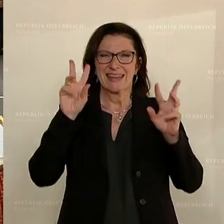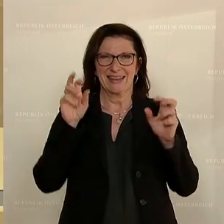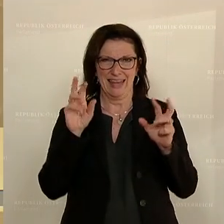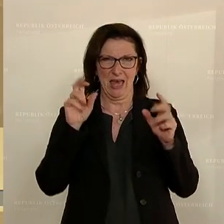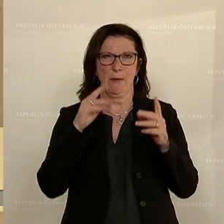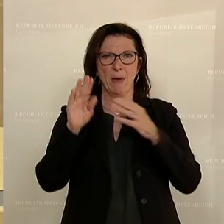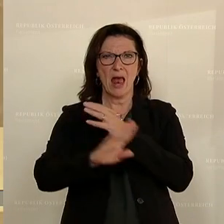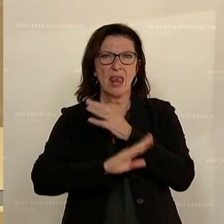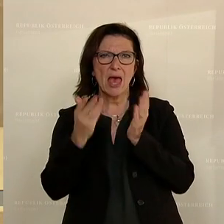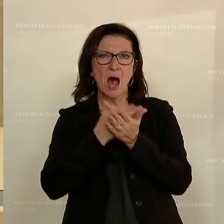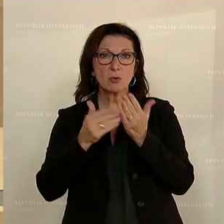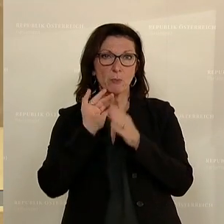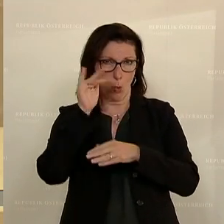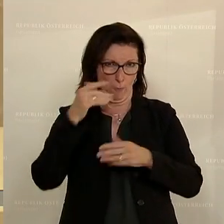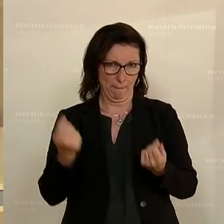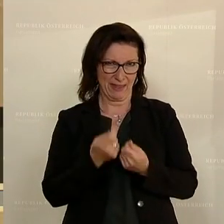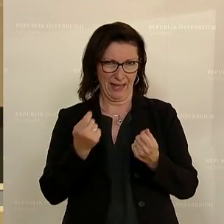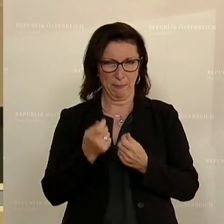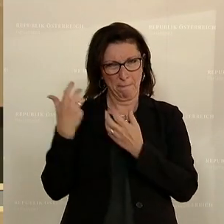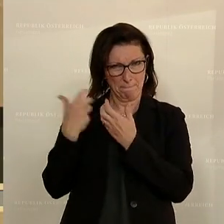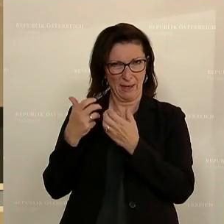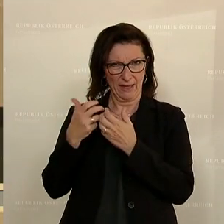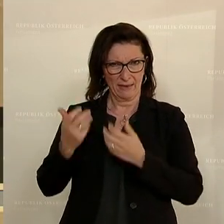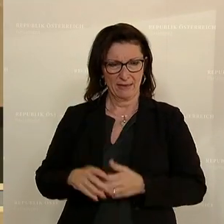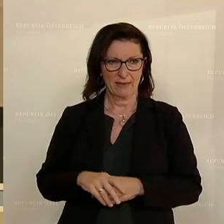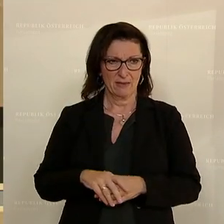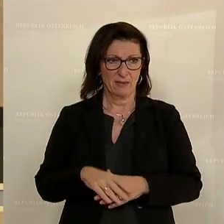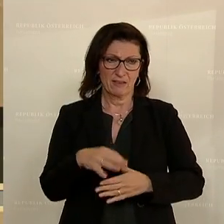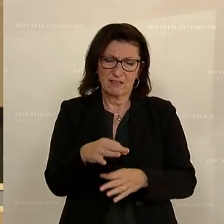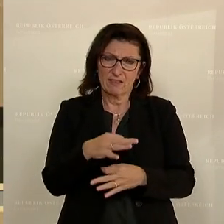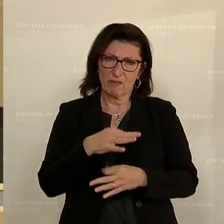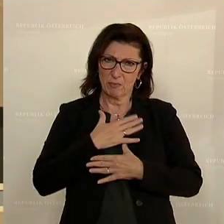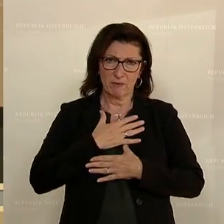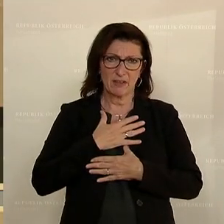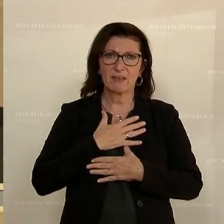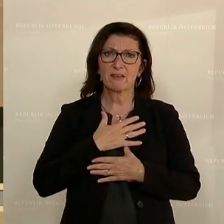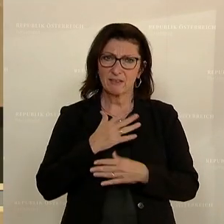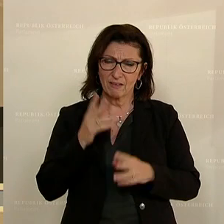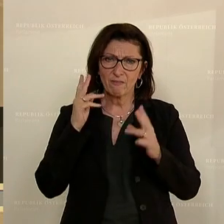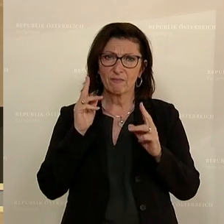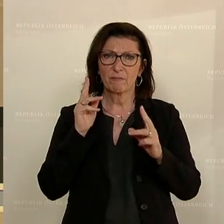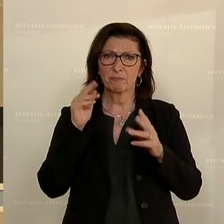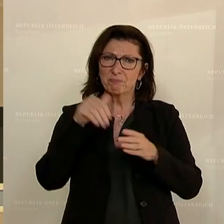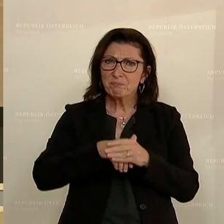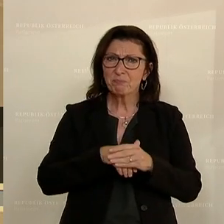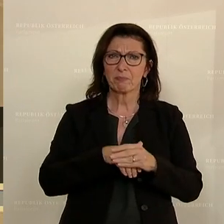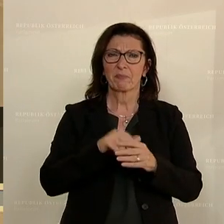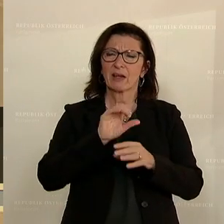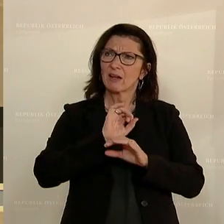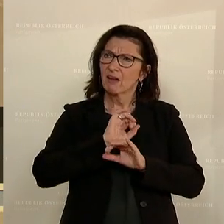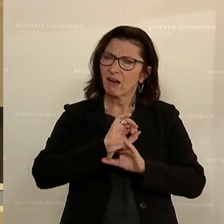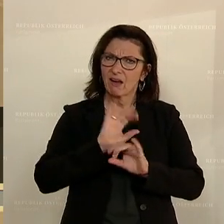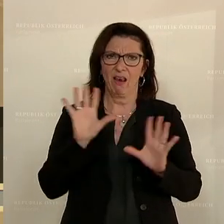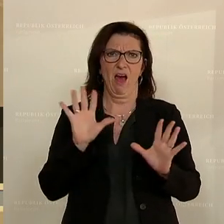Lehrausbildung zu diesem Bericht, der mir sehr am Herzen liegt. Da es nämlich sehr konkrete und